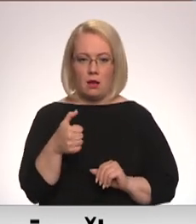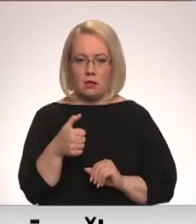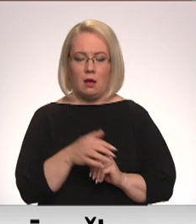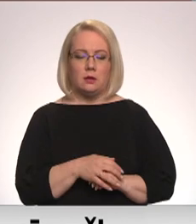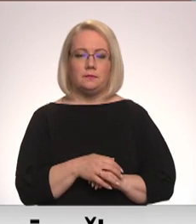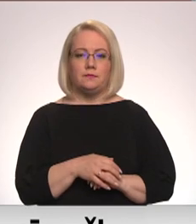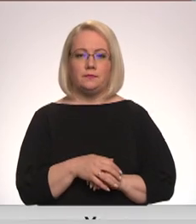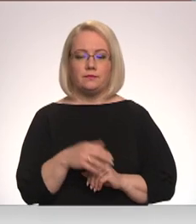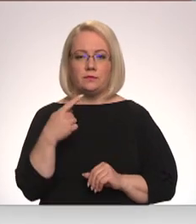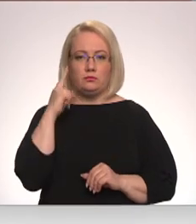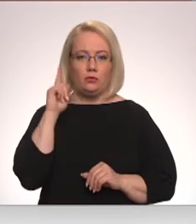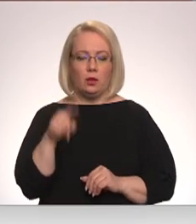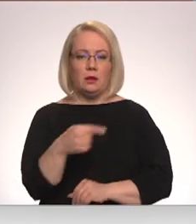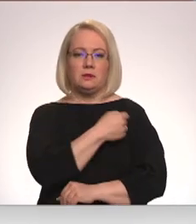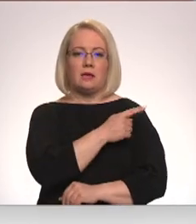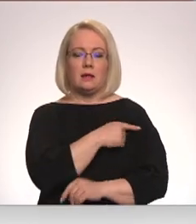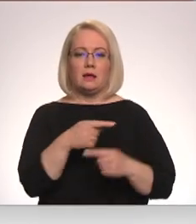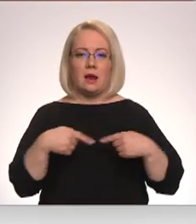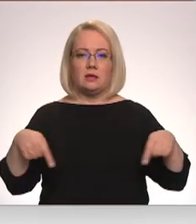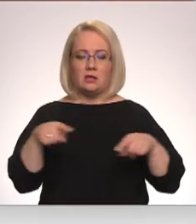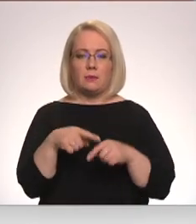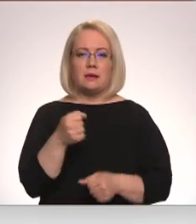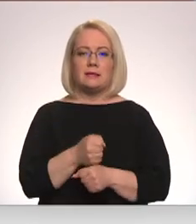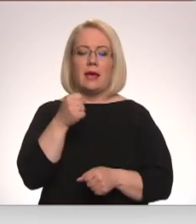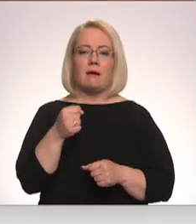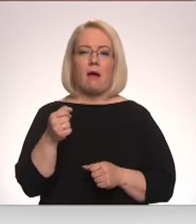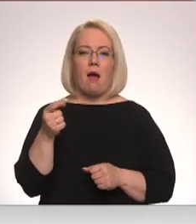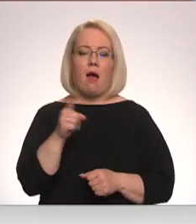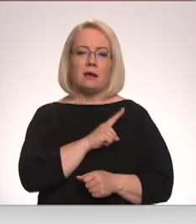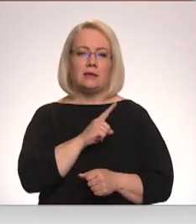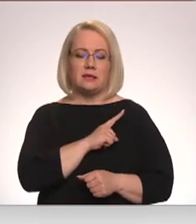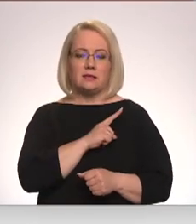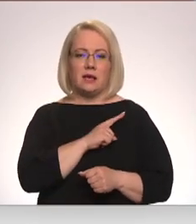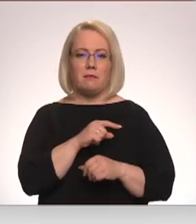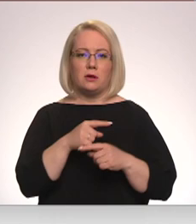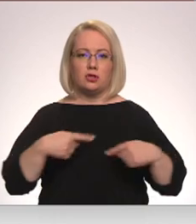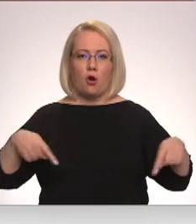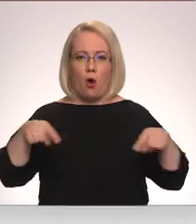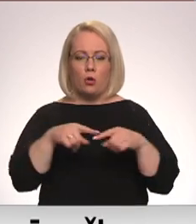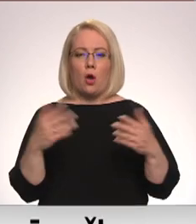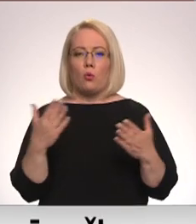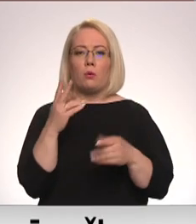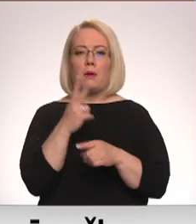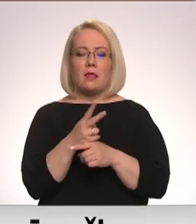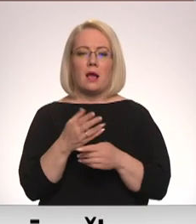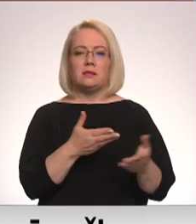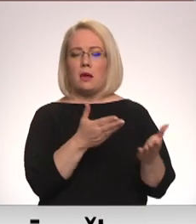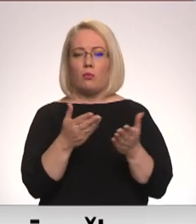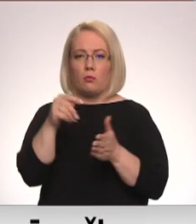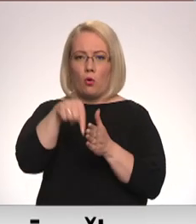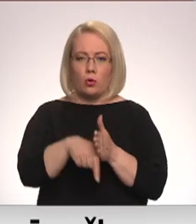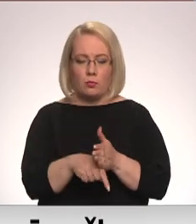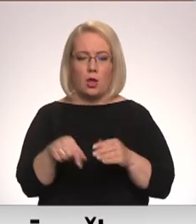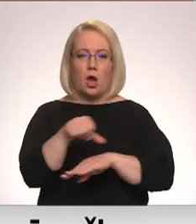Protams, sanitārā zona, tā ir stingra aizsardzības zona, kura pienākas jebkuram urbumam, tātad žoks 30